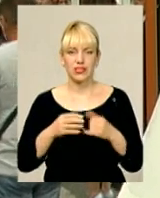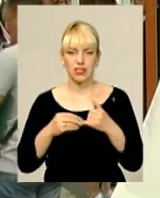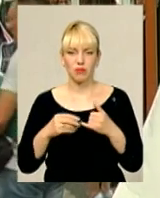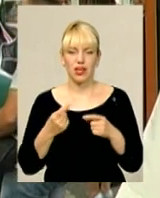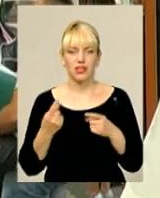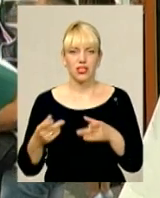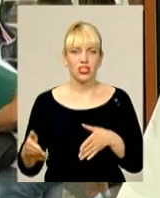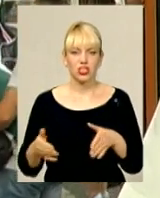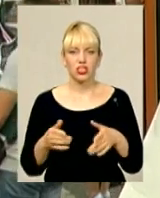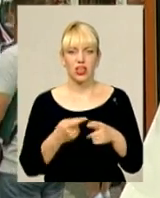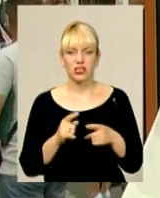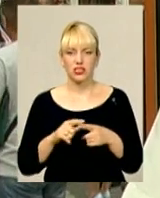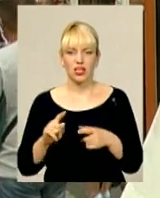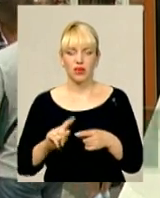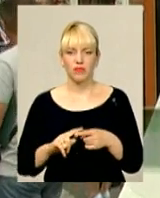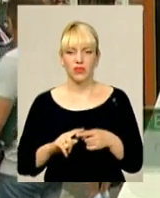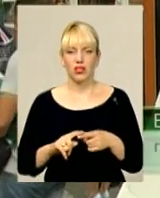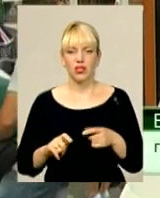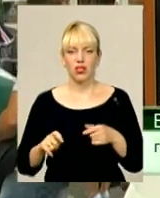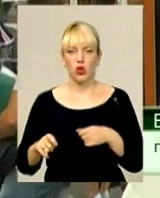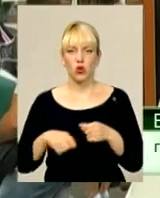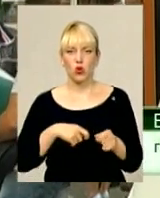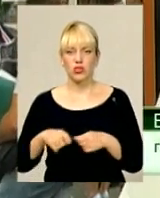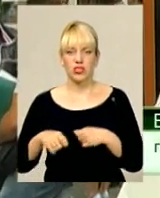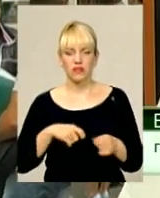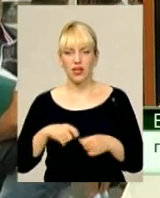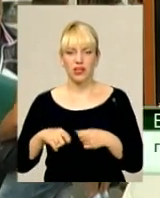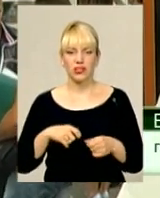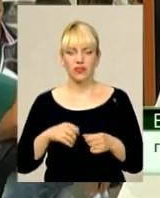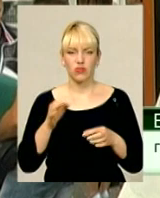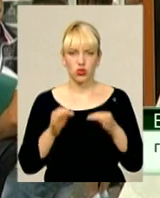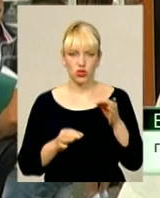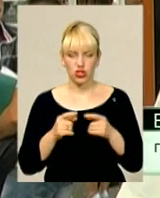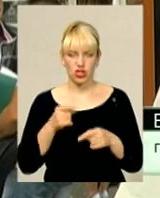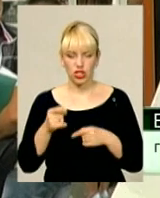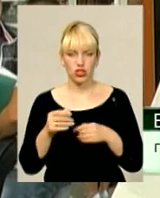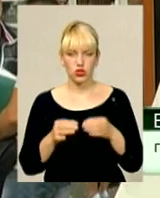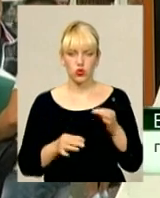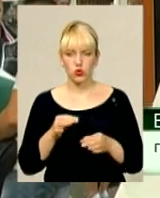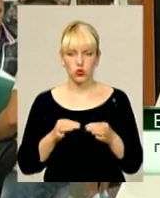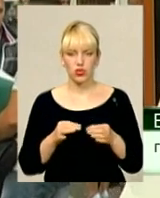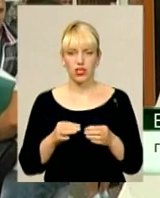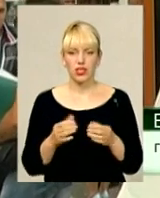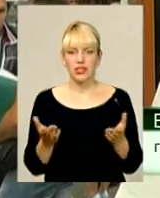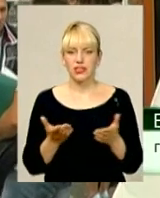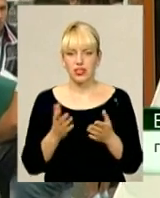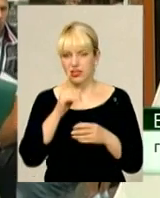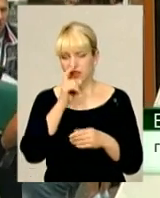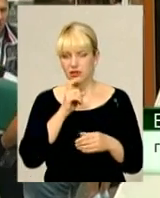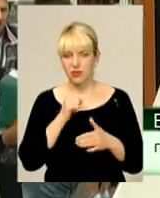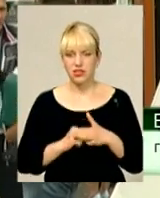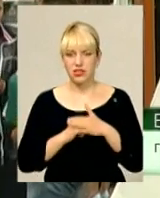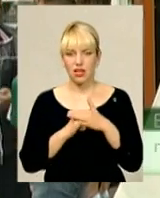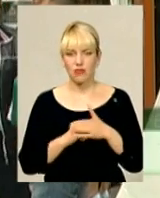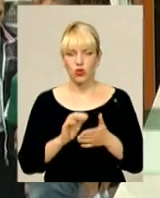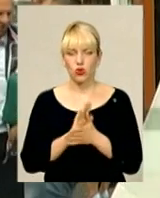шлях – це розривати закон судову порядку, розривати з якихось незрозумілих підстав